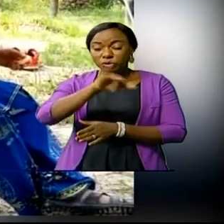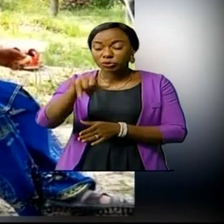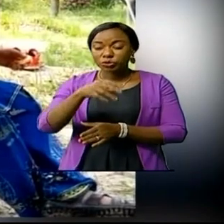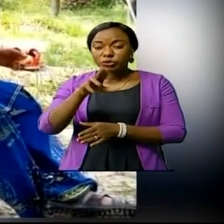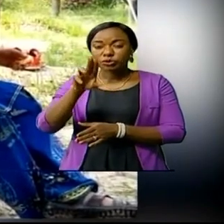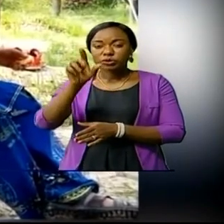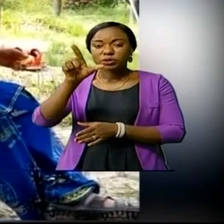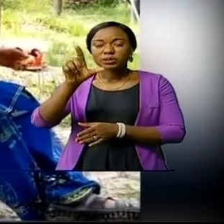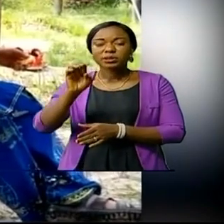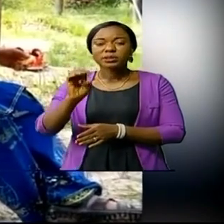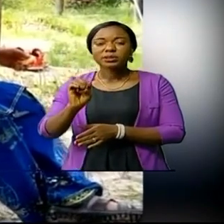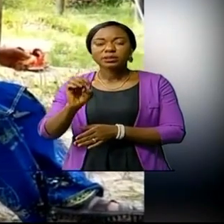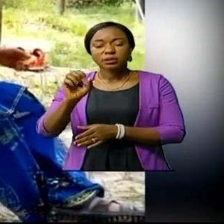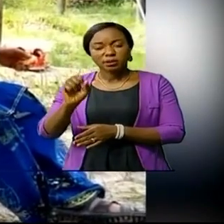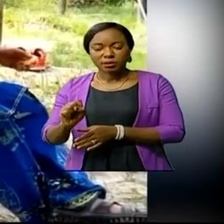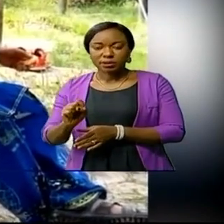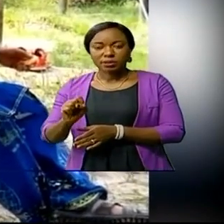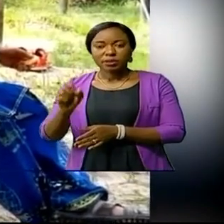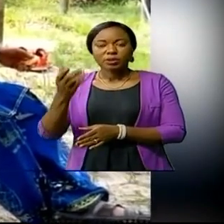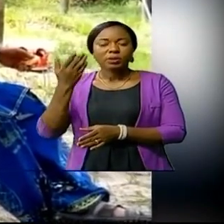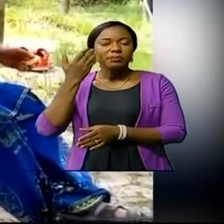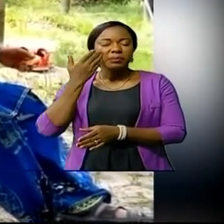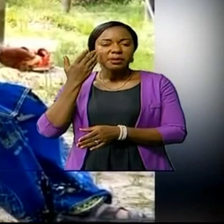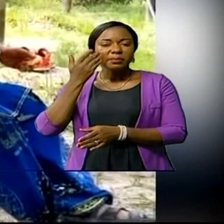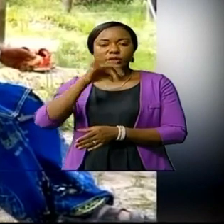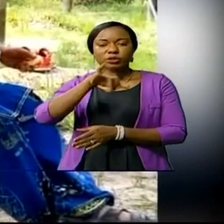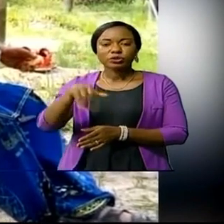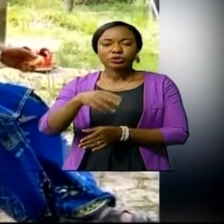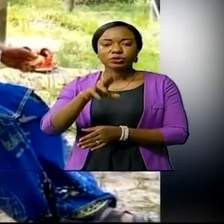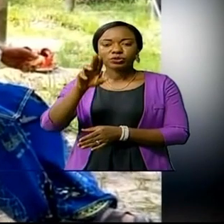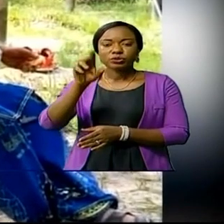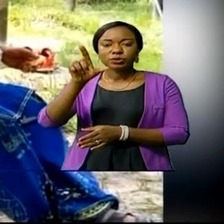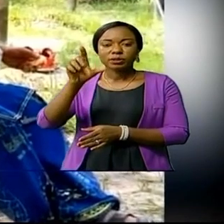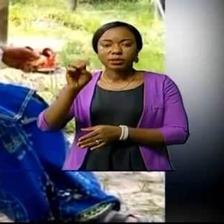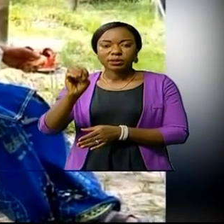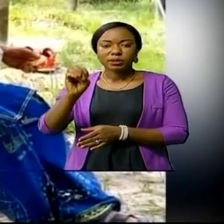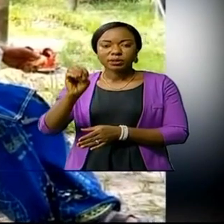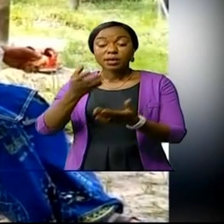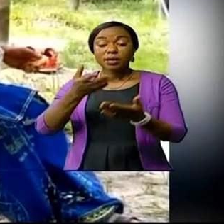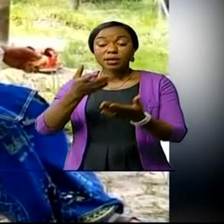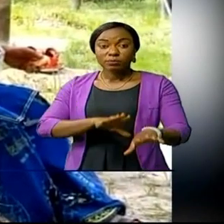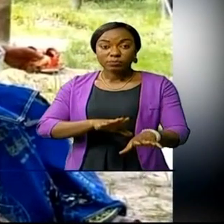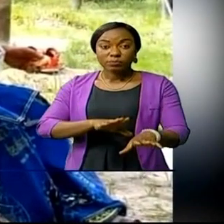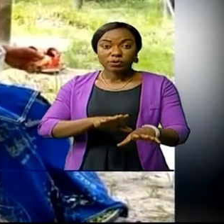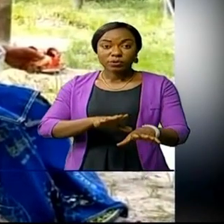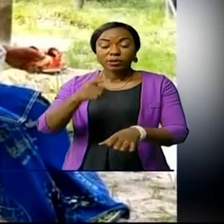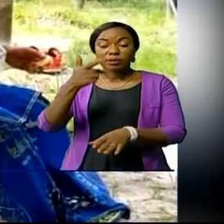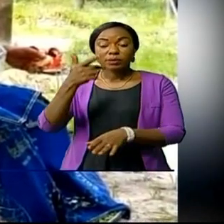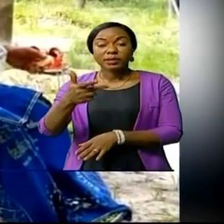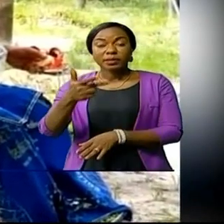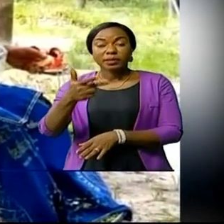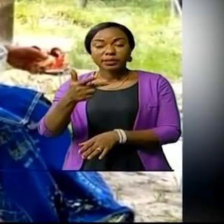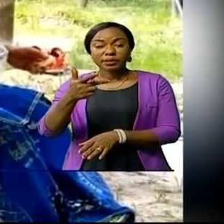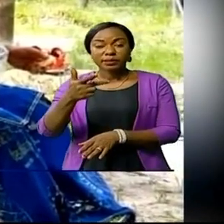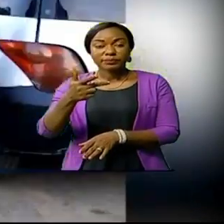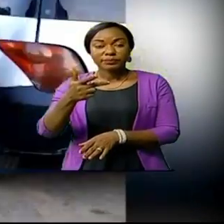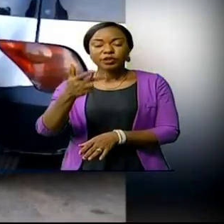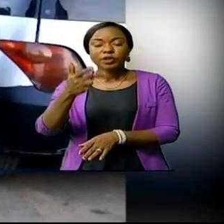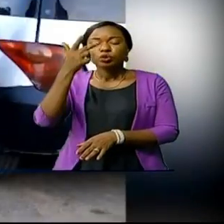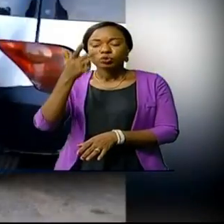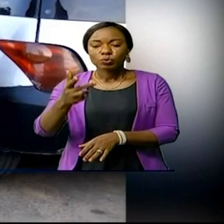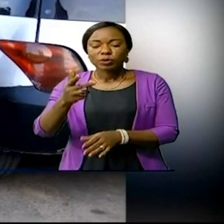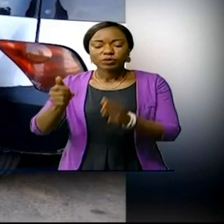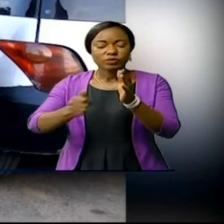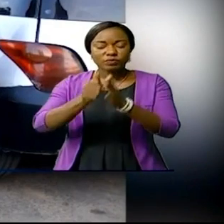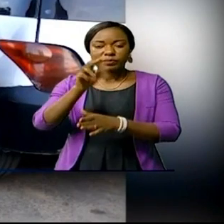celui qu'on appelait affectueusement Papa Jules, a tiré sa révérence ce mercredi 3 novembre 2021, suite